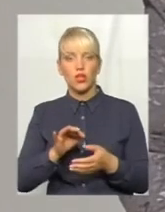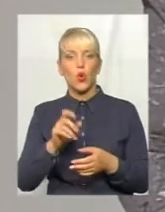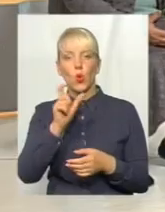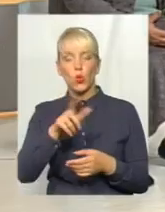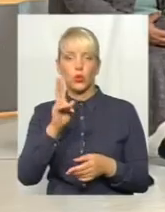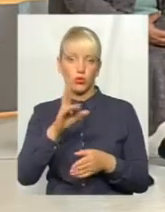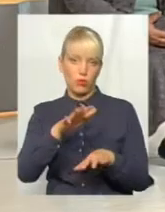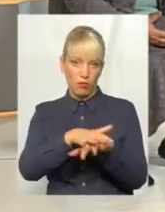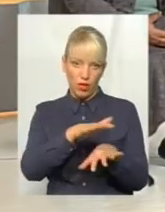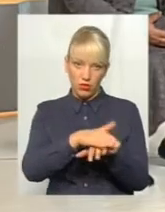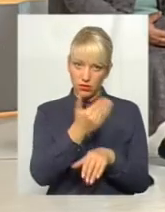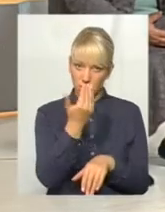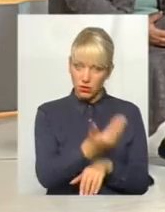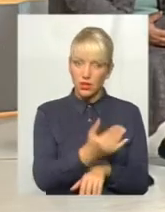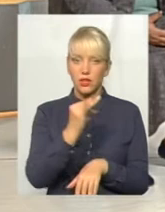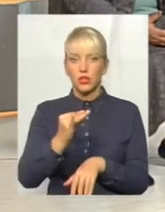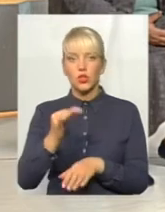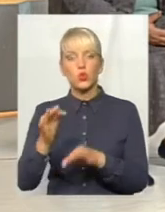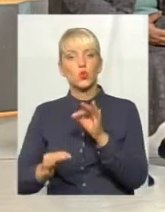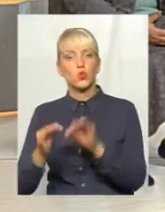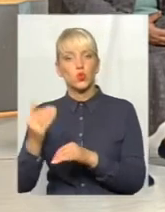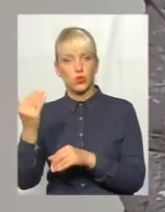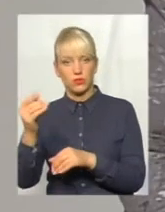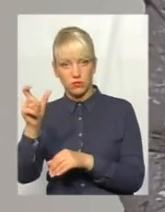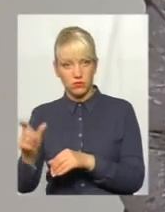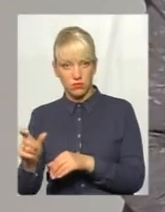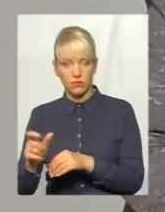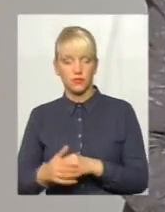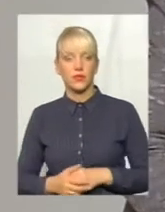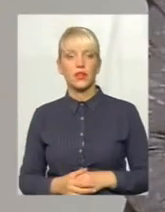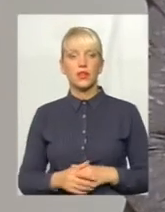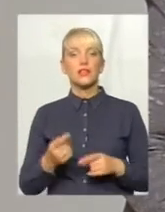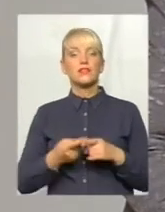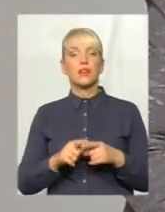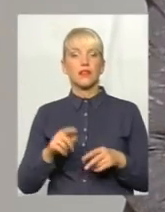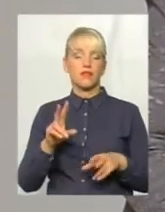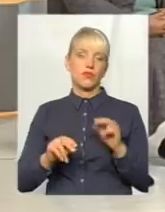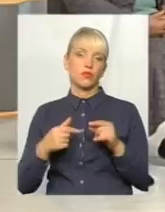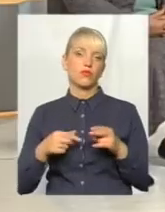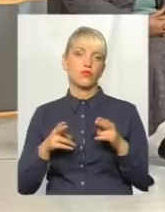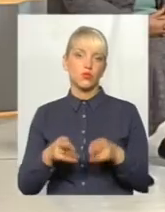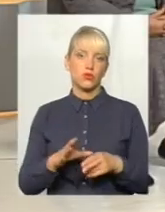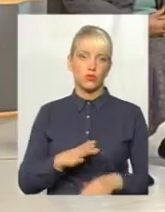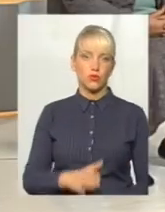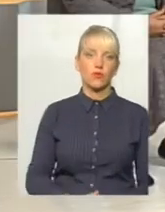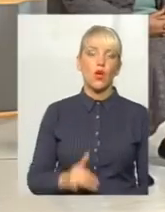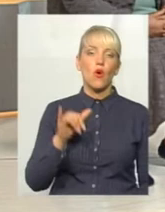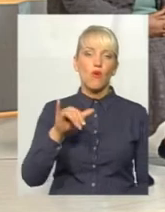банківської сторони, так і з судовою. Судовою системою. Бо це був злочин. У вас була можливість хоч комусь задати питання з